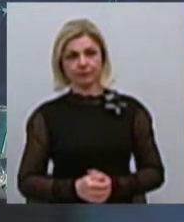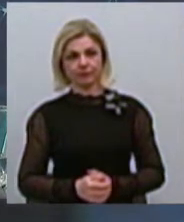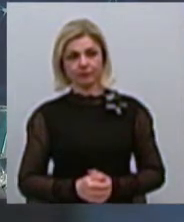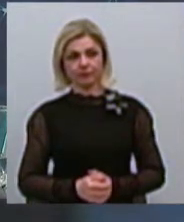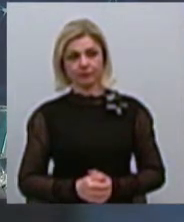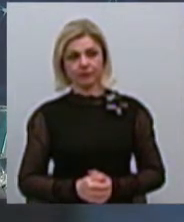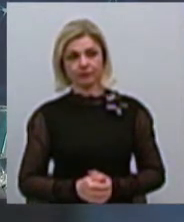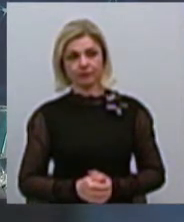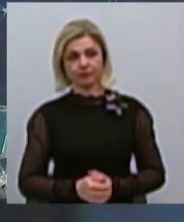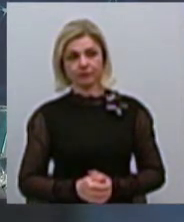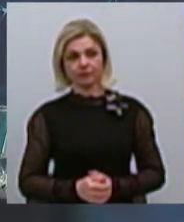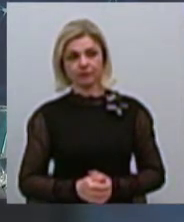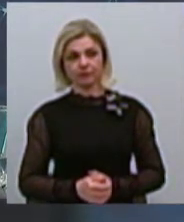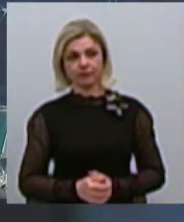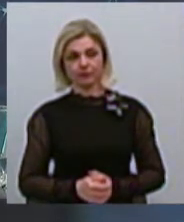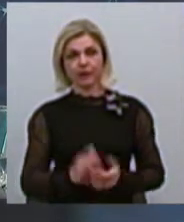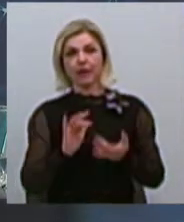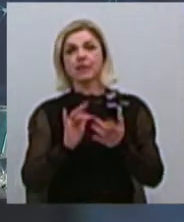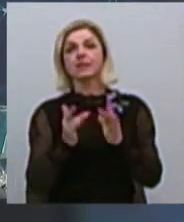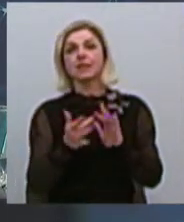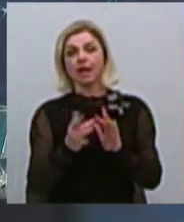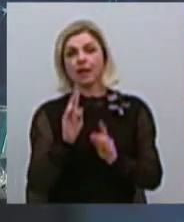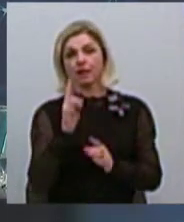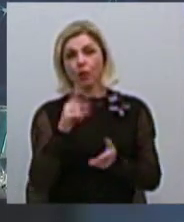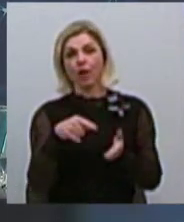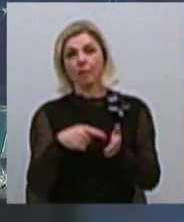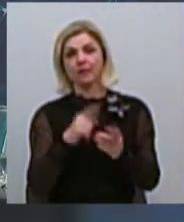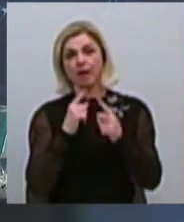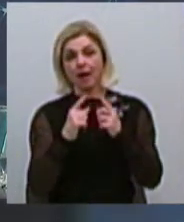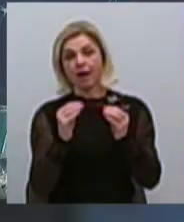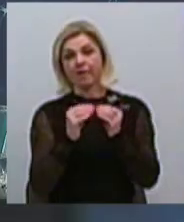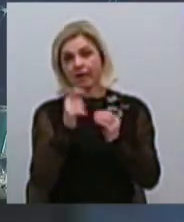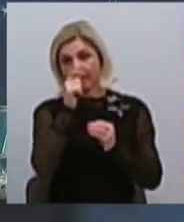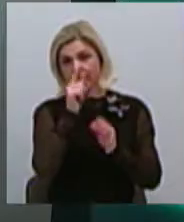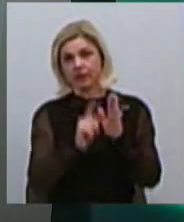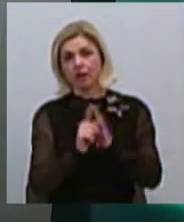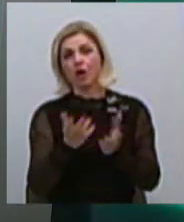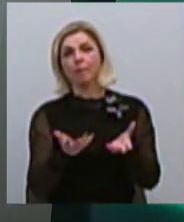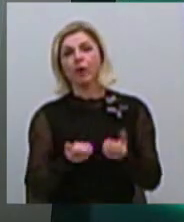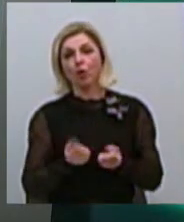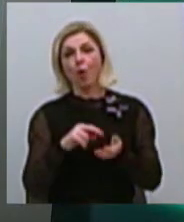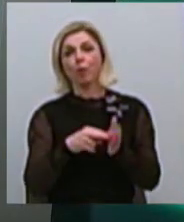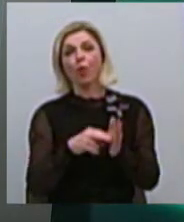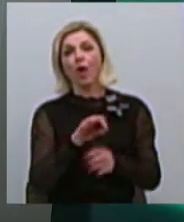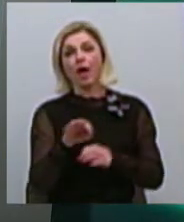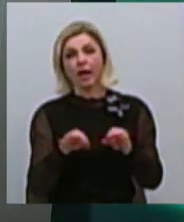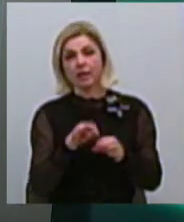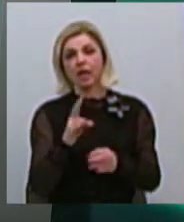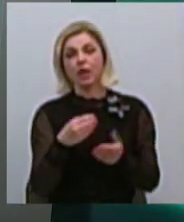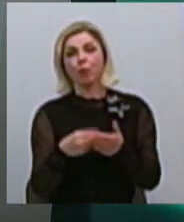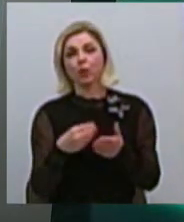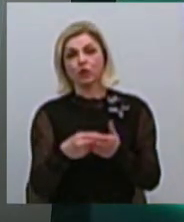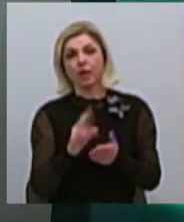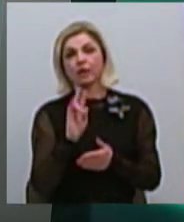На сайті Миколаївської міської ради 10 квітня розпочався прийом проєктів на громадський бюджет міста